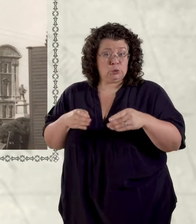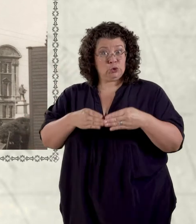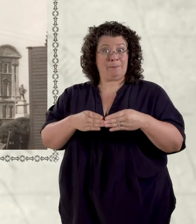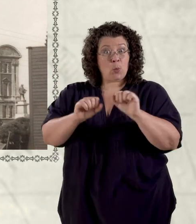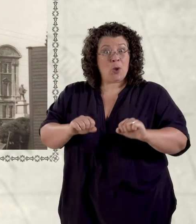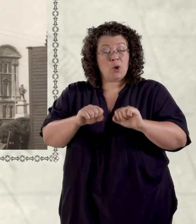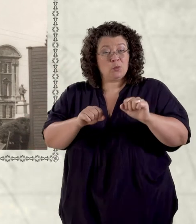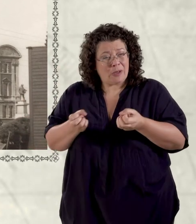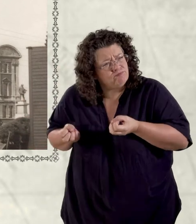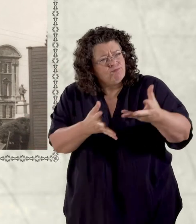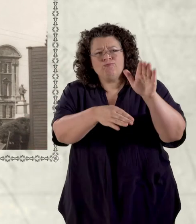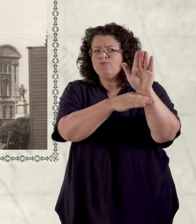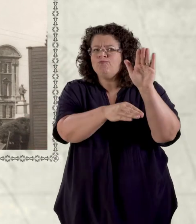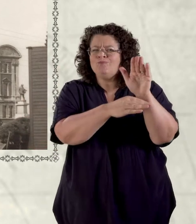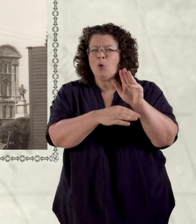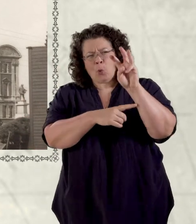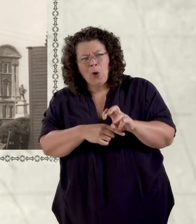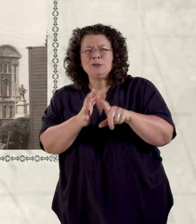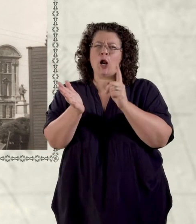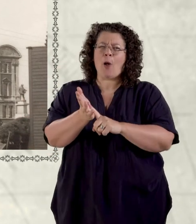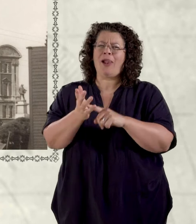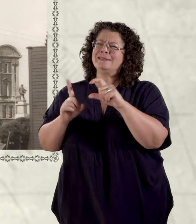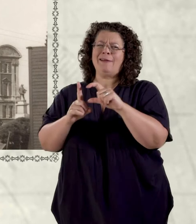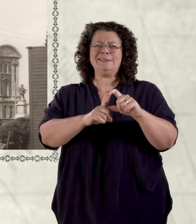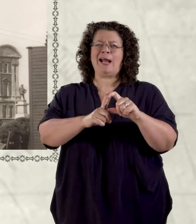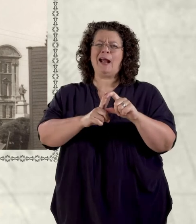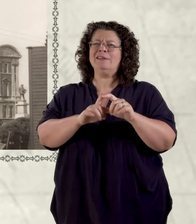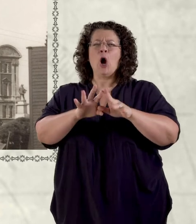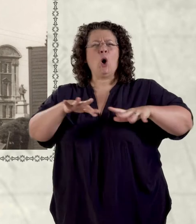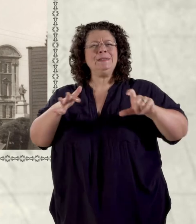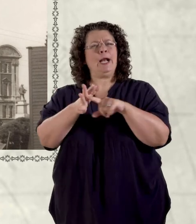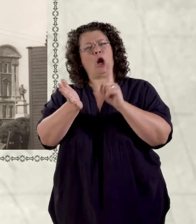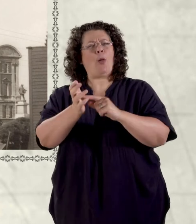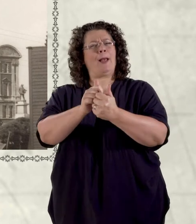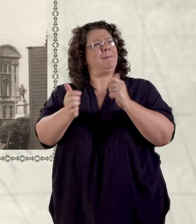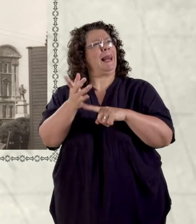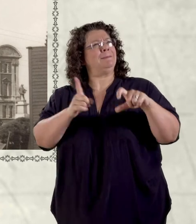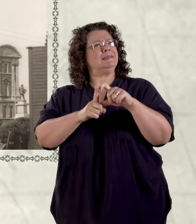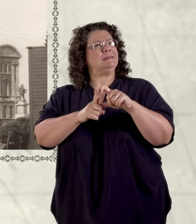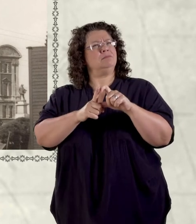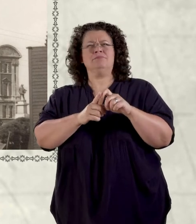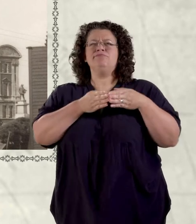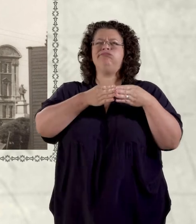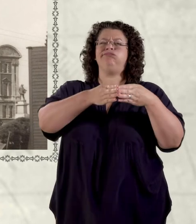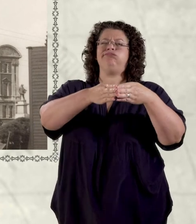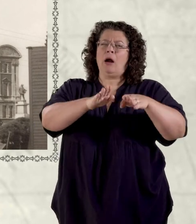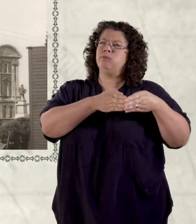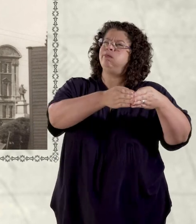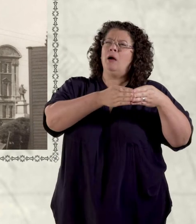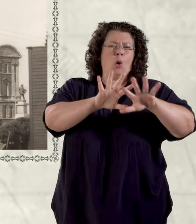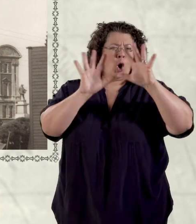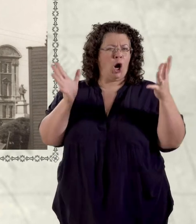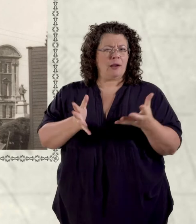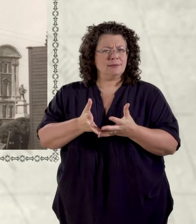yn cloddio. Y trinau'n llawn glô yn cael ei clydo i'r doce lle roedd y llongau yn aros i allforio